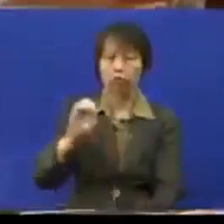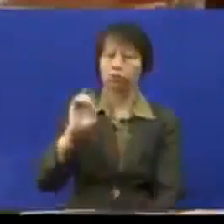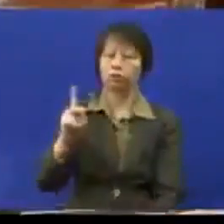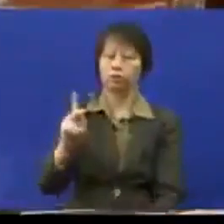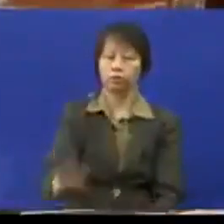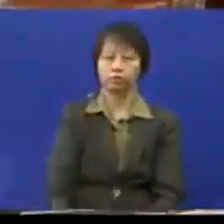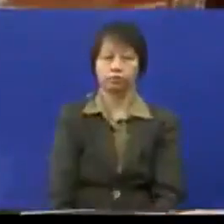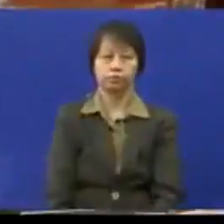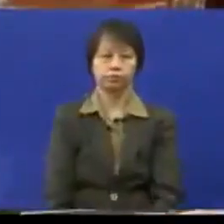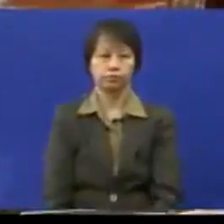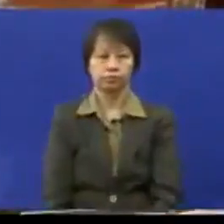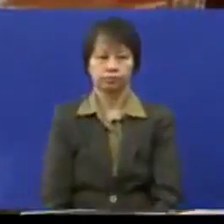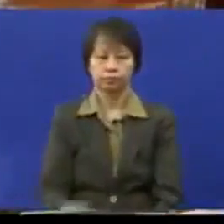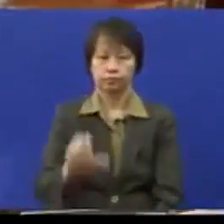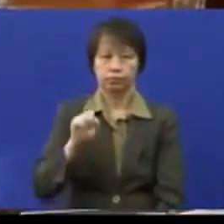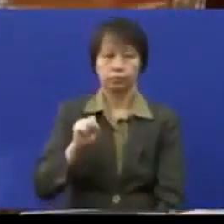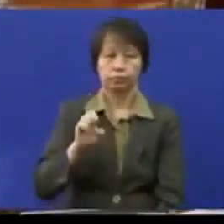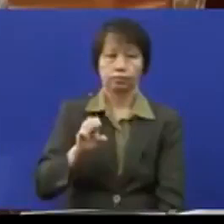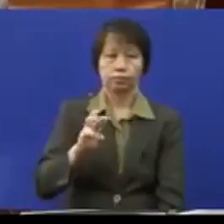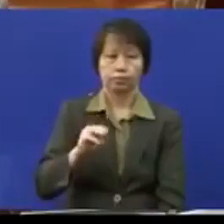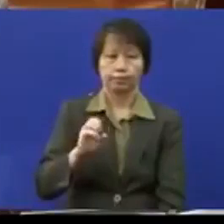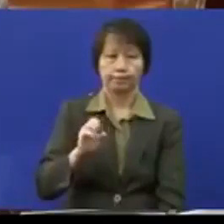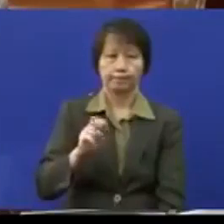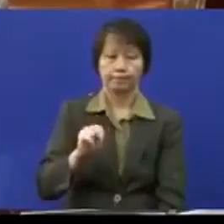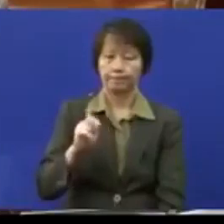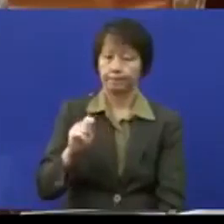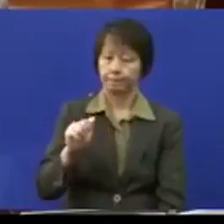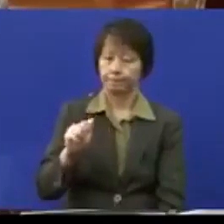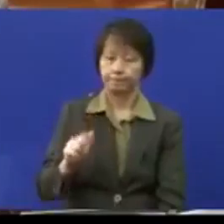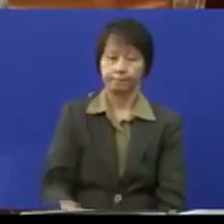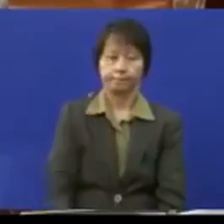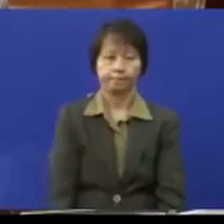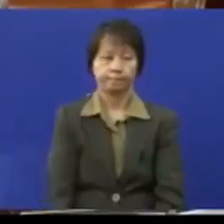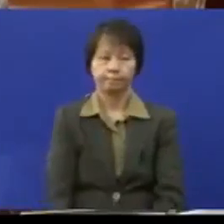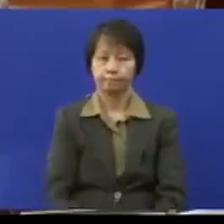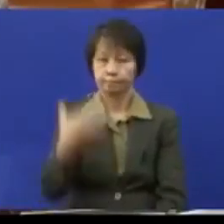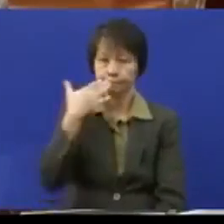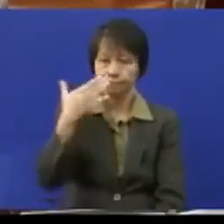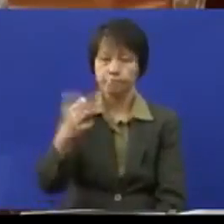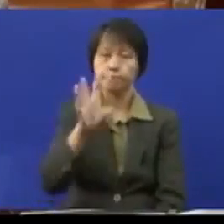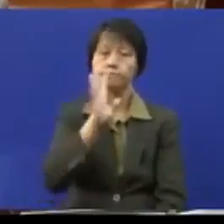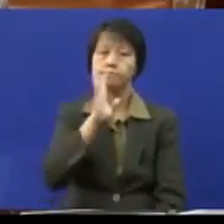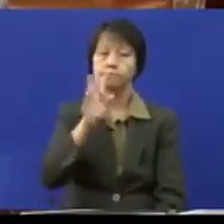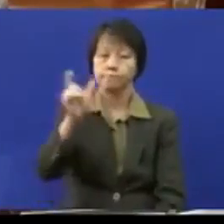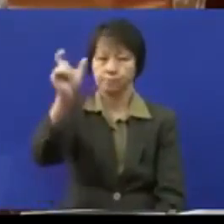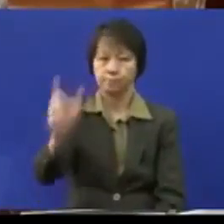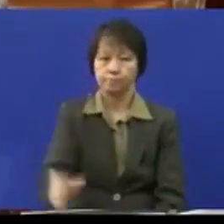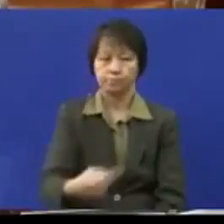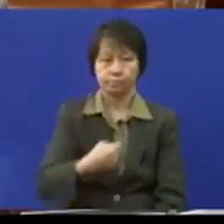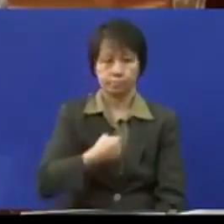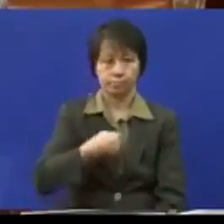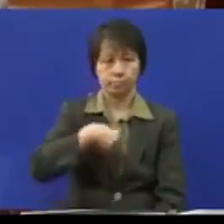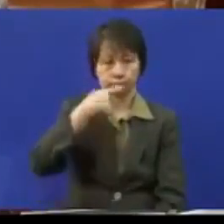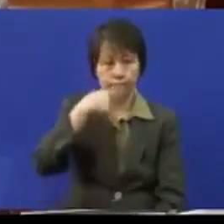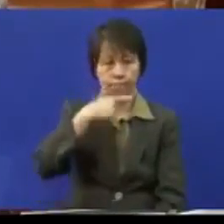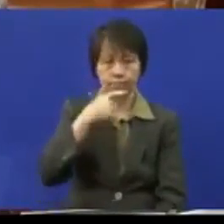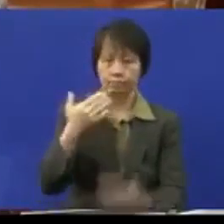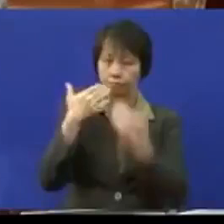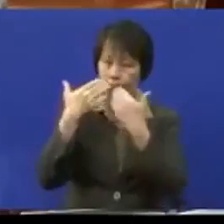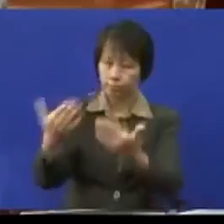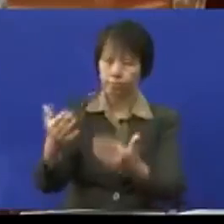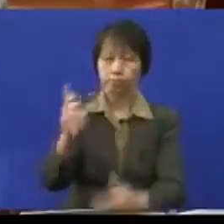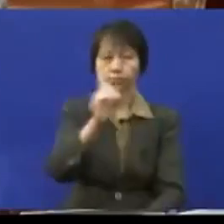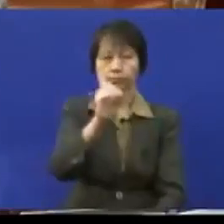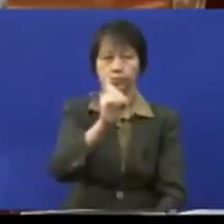terima kasih Tuan Speaker saya mengucapkan terima kasih kepada damansara utama